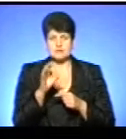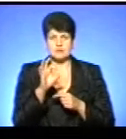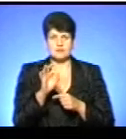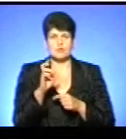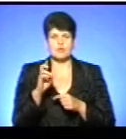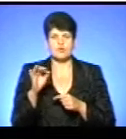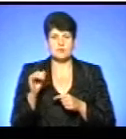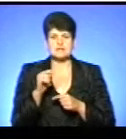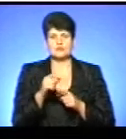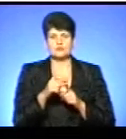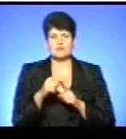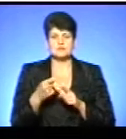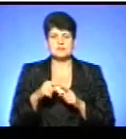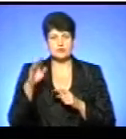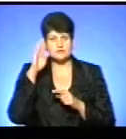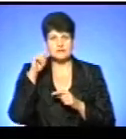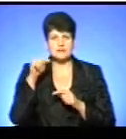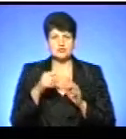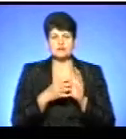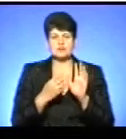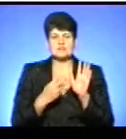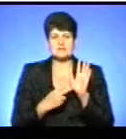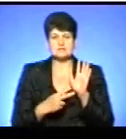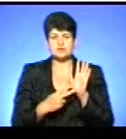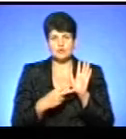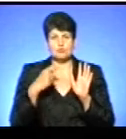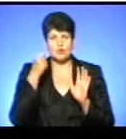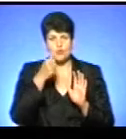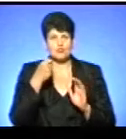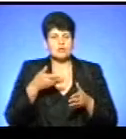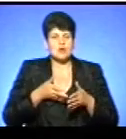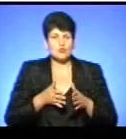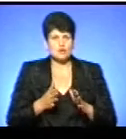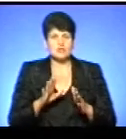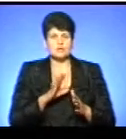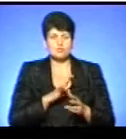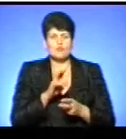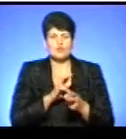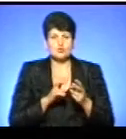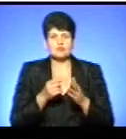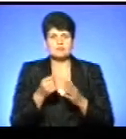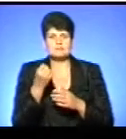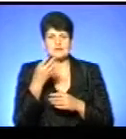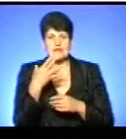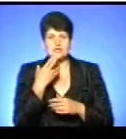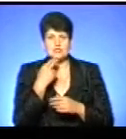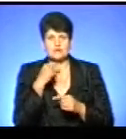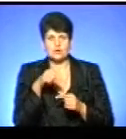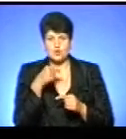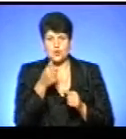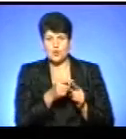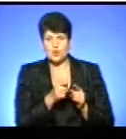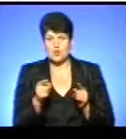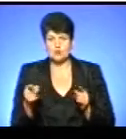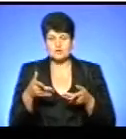Богомол. За його словами, це чоловік 1977 року народження, який перебував в розшуку з 15 червня цього року. Він